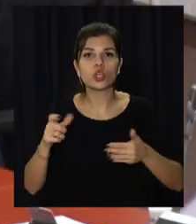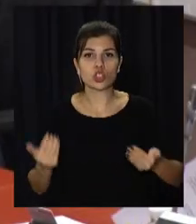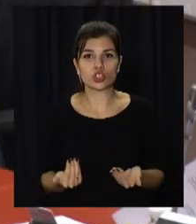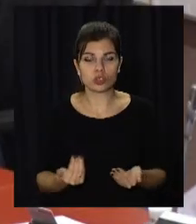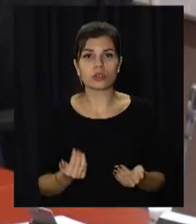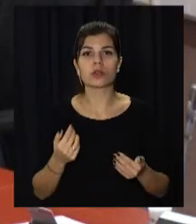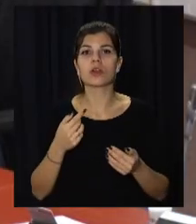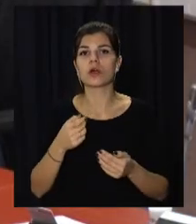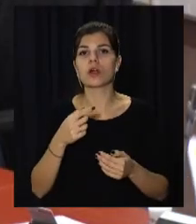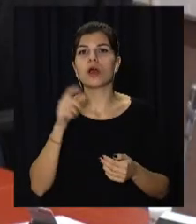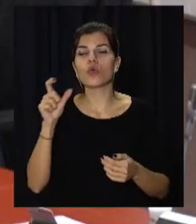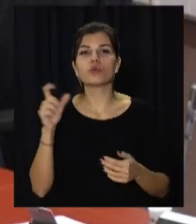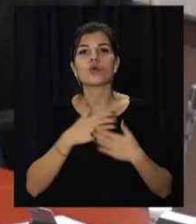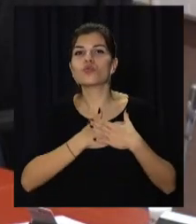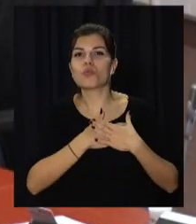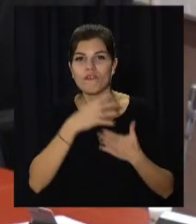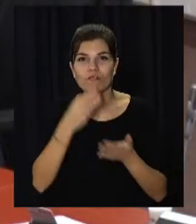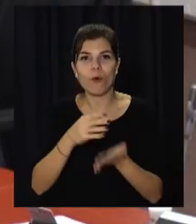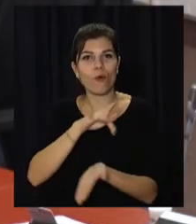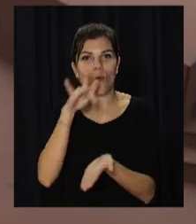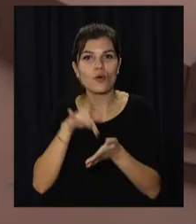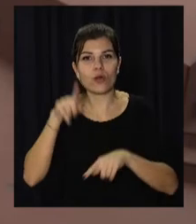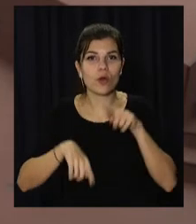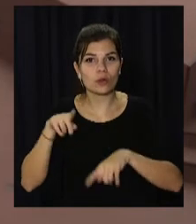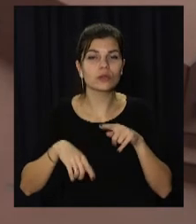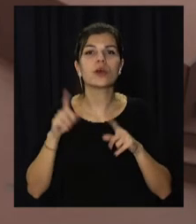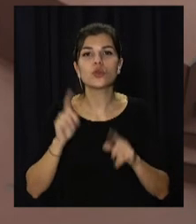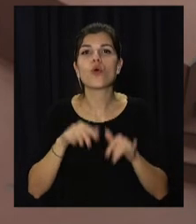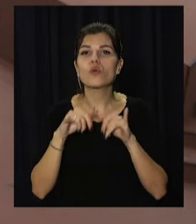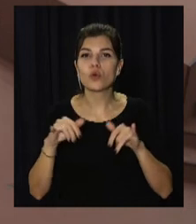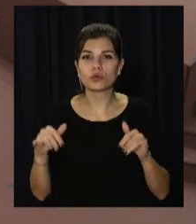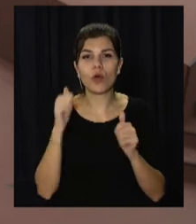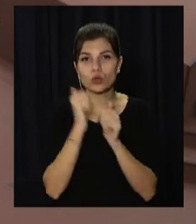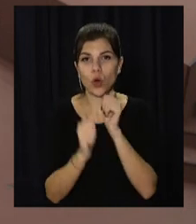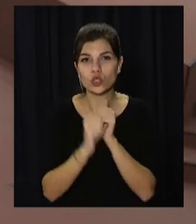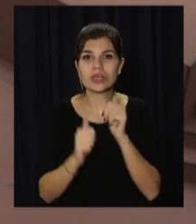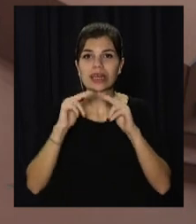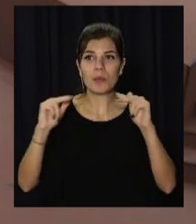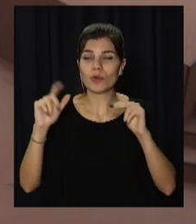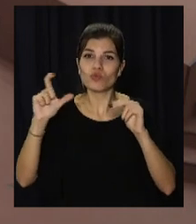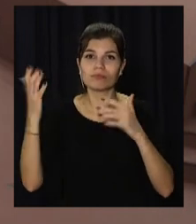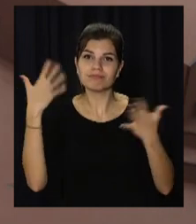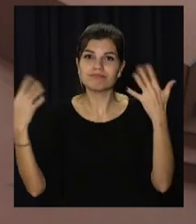прищеплення любові до рідного міста. А також намагатимуться залучати до розвитку кожного дніпрянина.